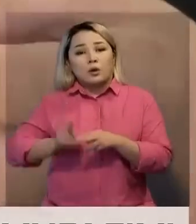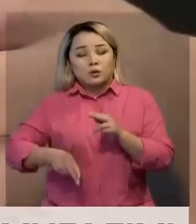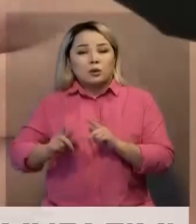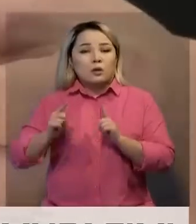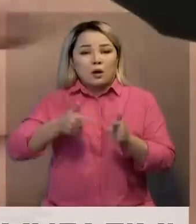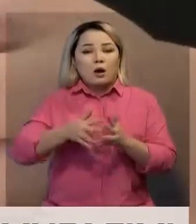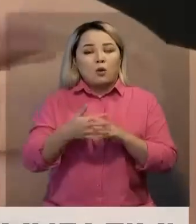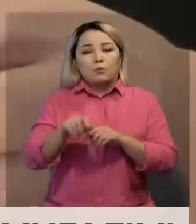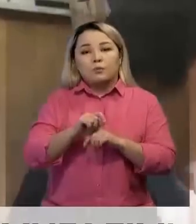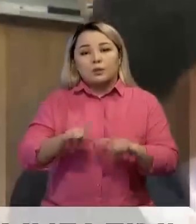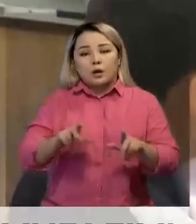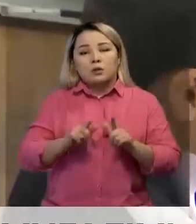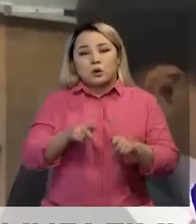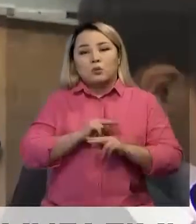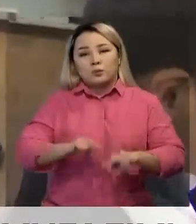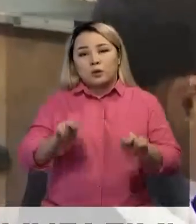10 жыл толыпты.